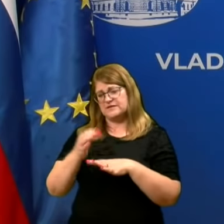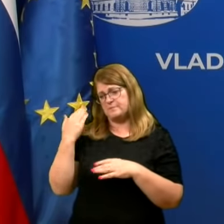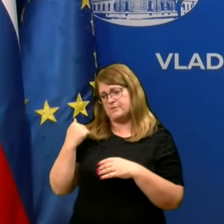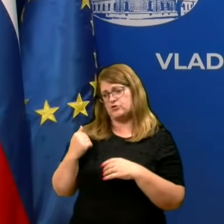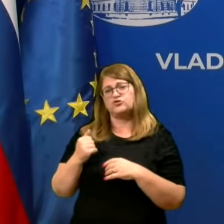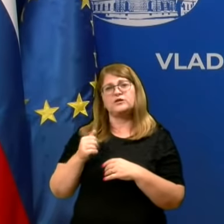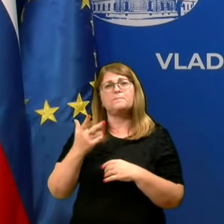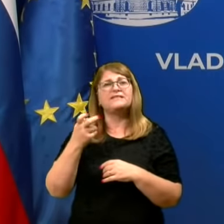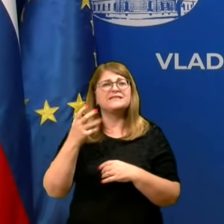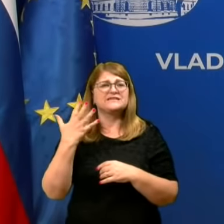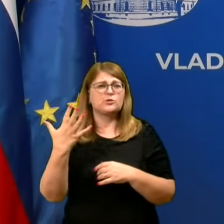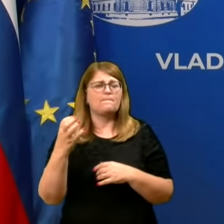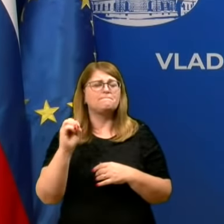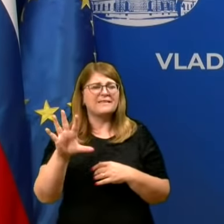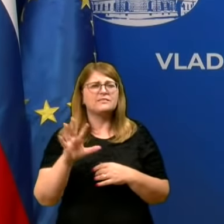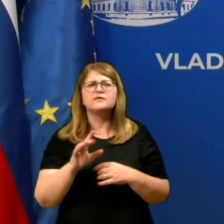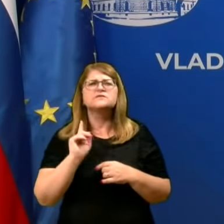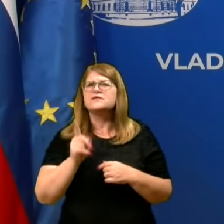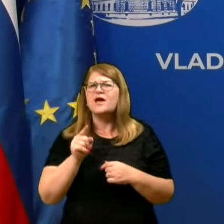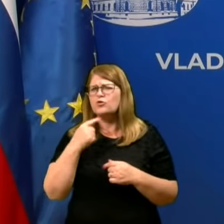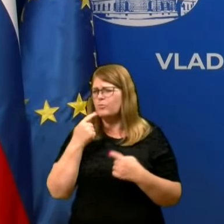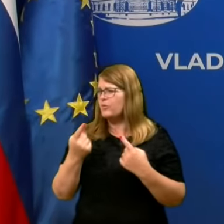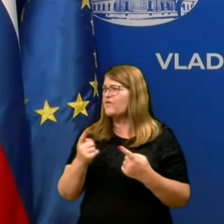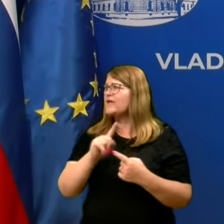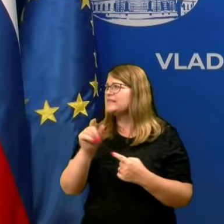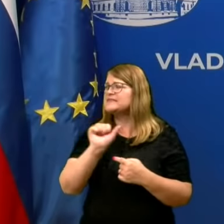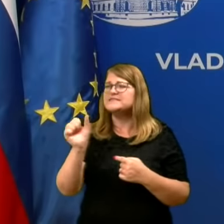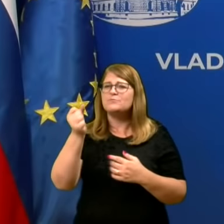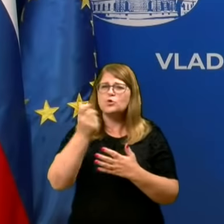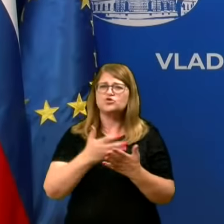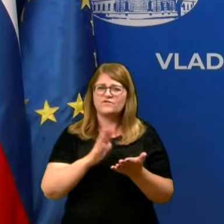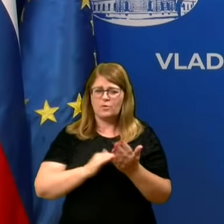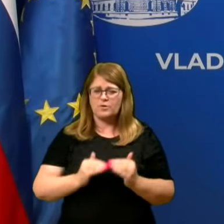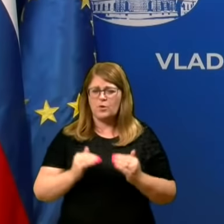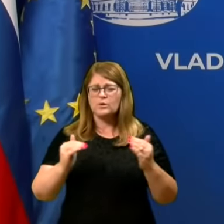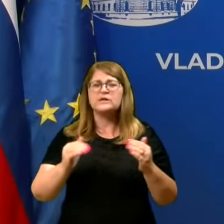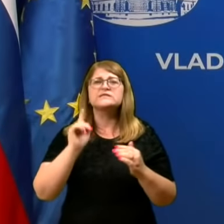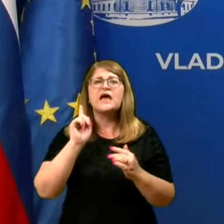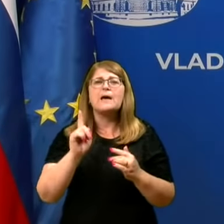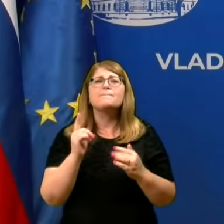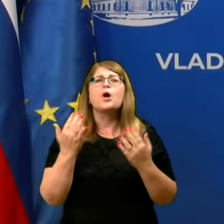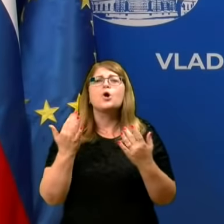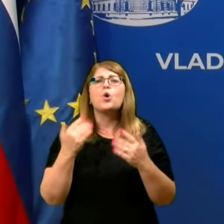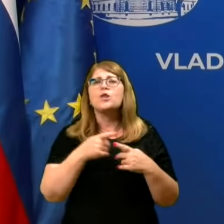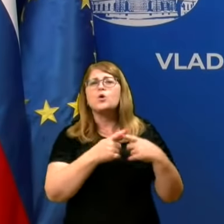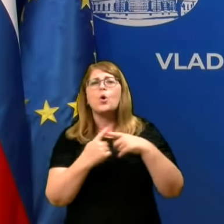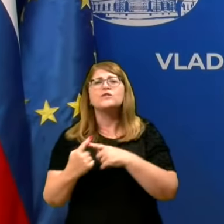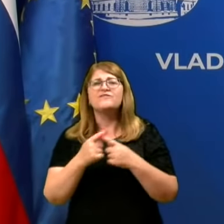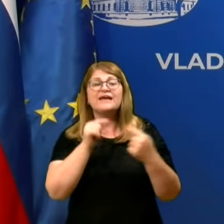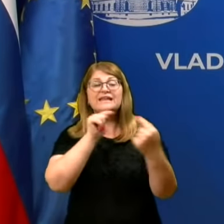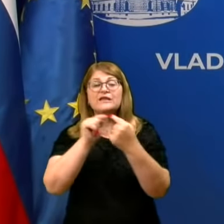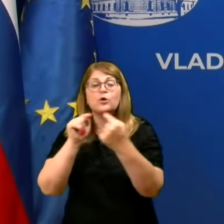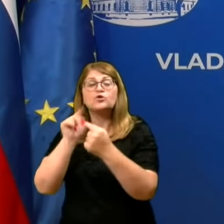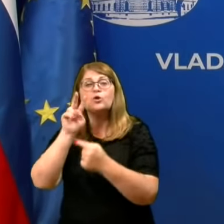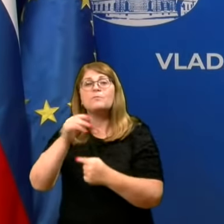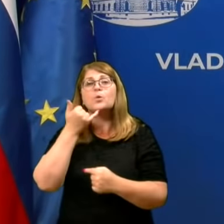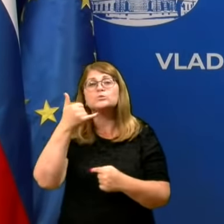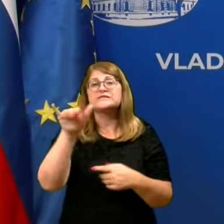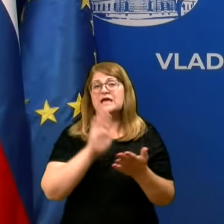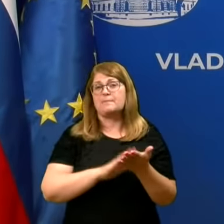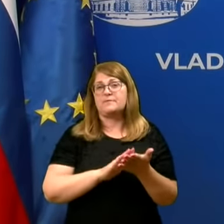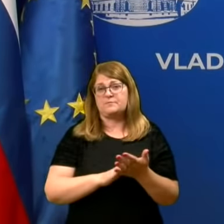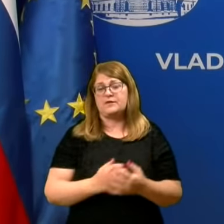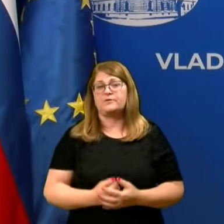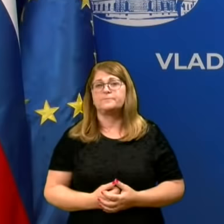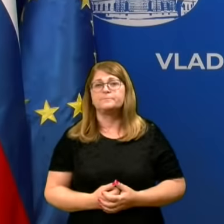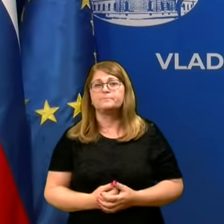315. Kaj nam to pove? Da ne samo število primiru raste, ampak koliko tveganih kontaktiv ima vsak primir, tudi